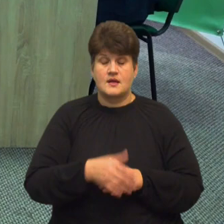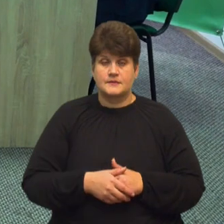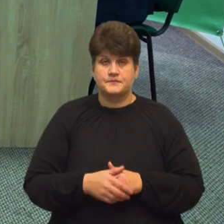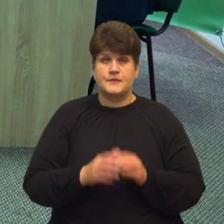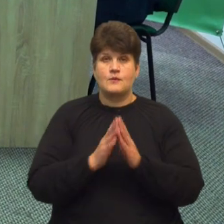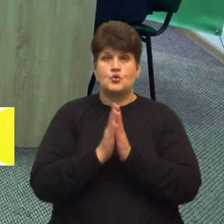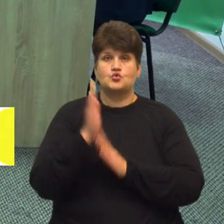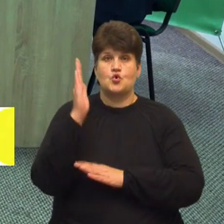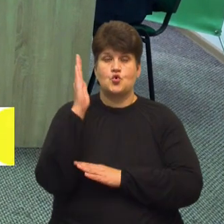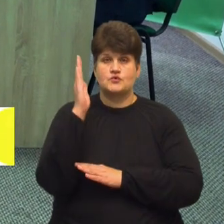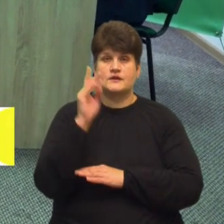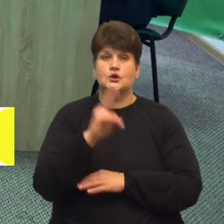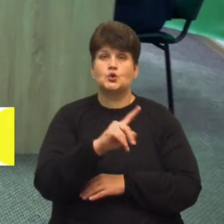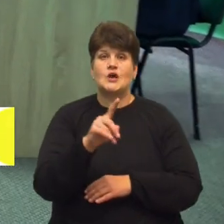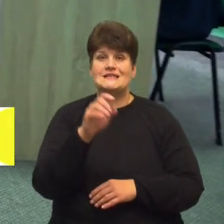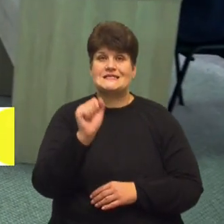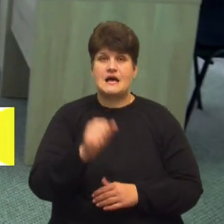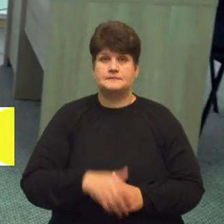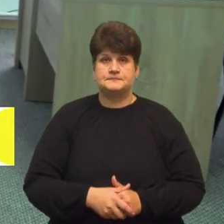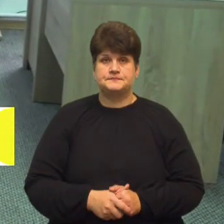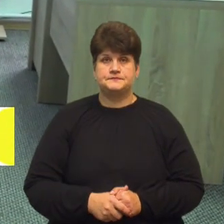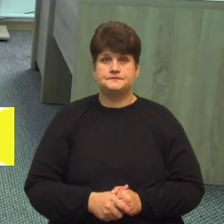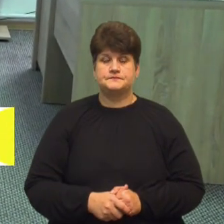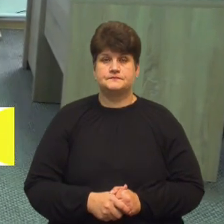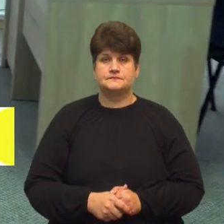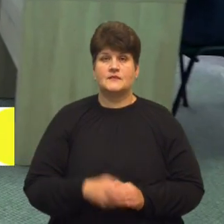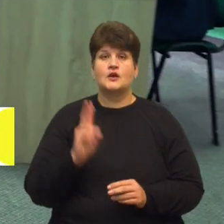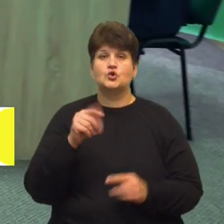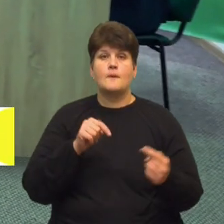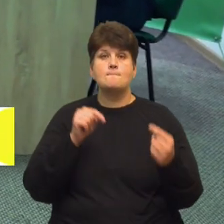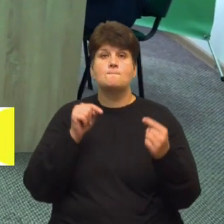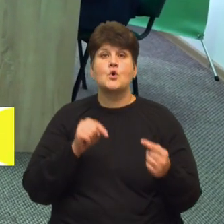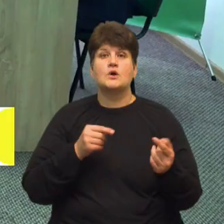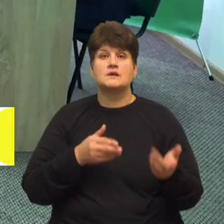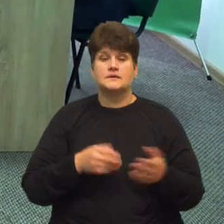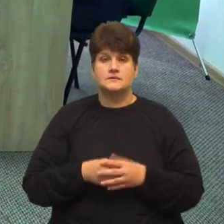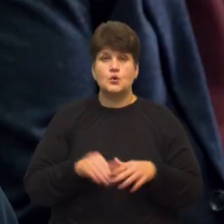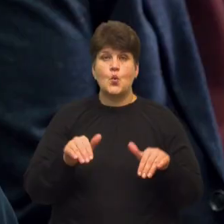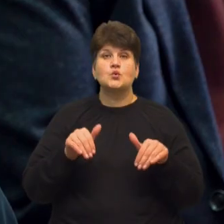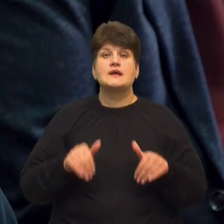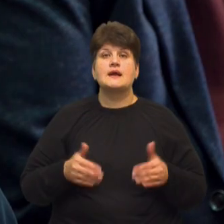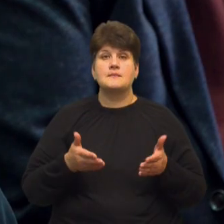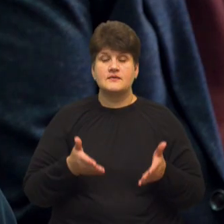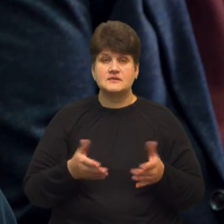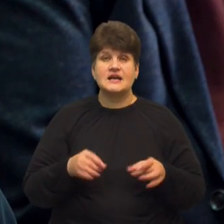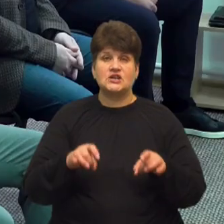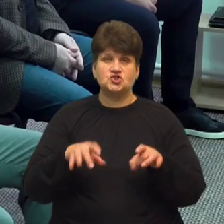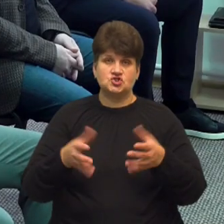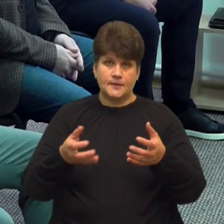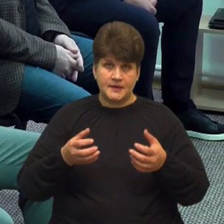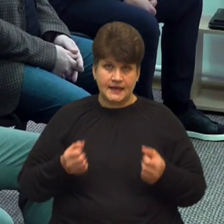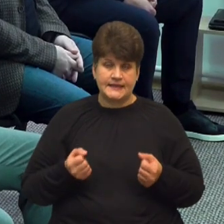голосувати. Хто за, хто проти, утримався. Рішення прийнято.